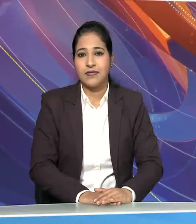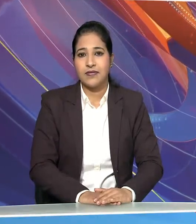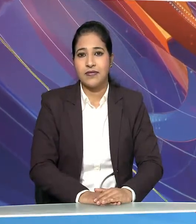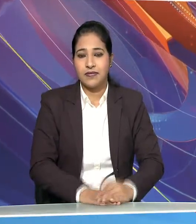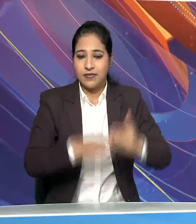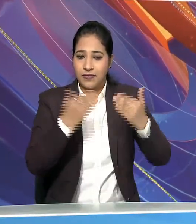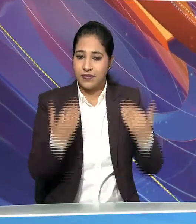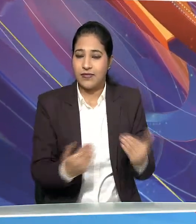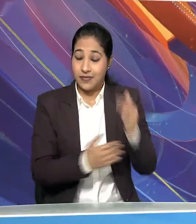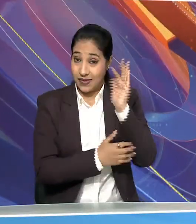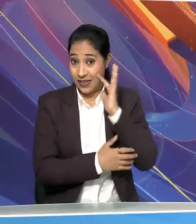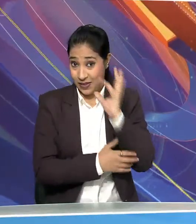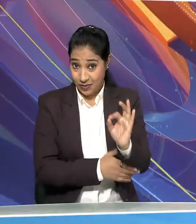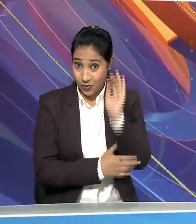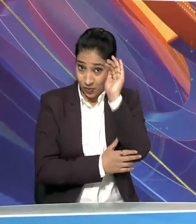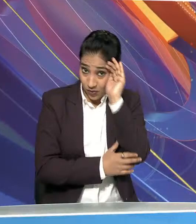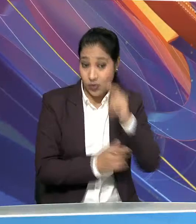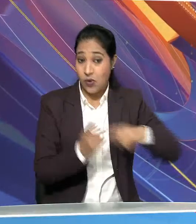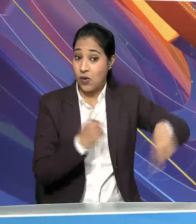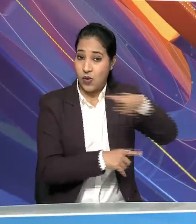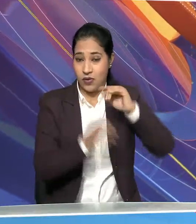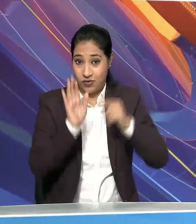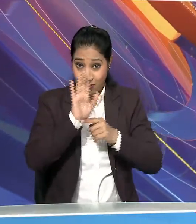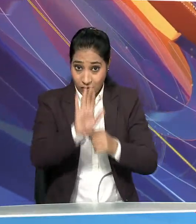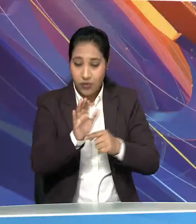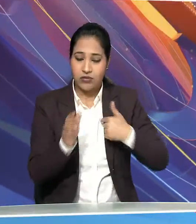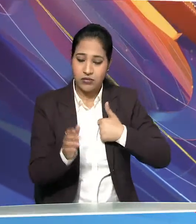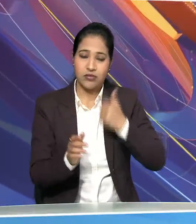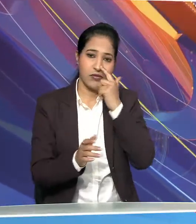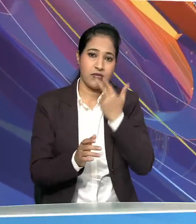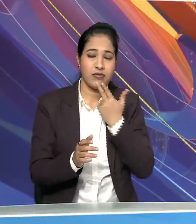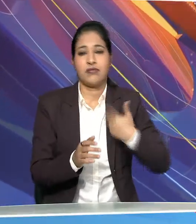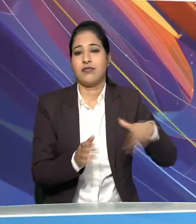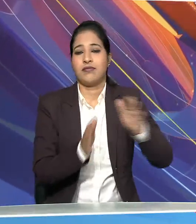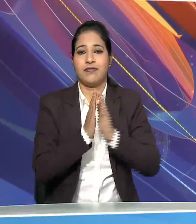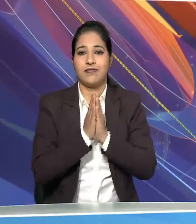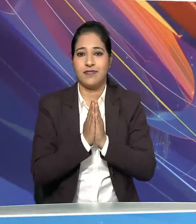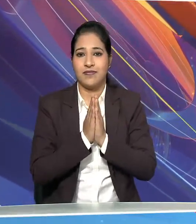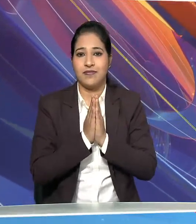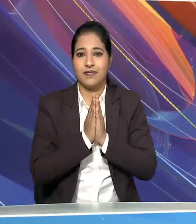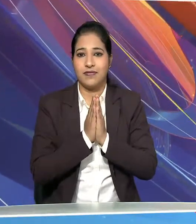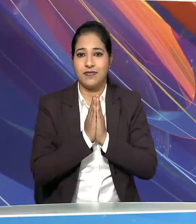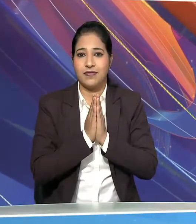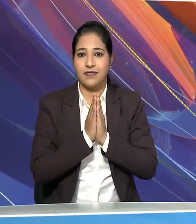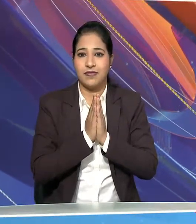और फिल्हाल इस विशेश विस्ता माचार परसारार में बस इतना ही मुझे और बीना को दीजिये जासत नमस्कार